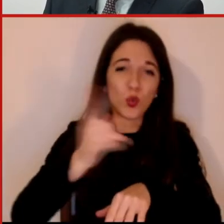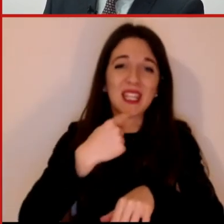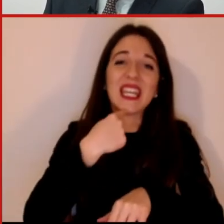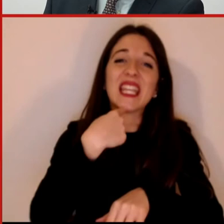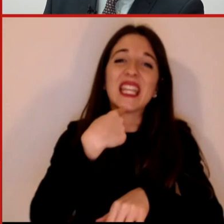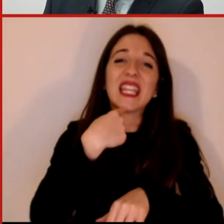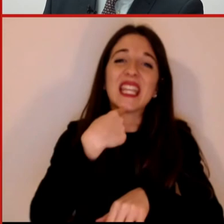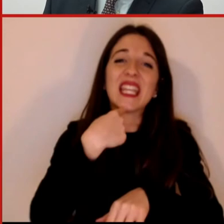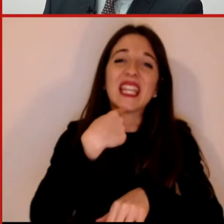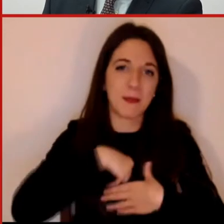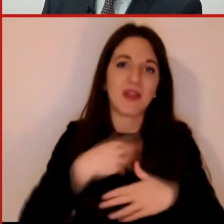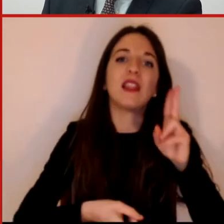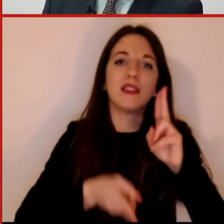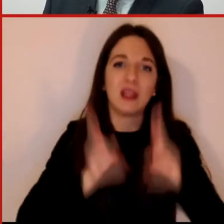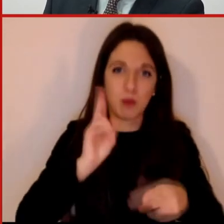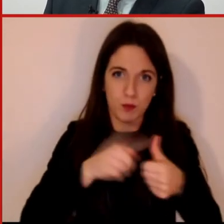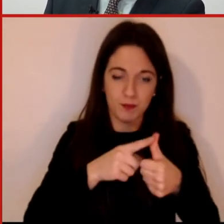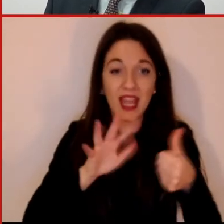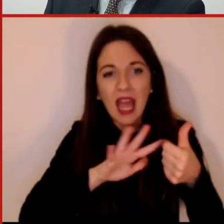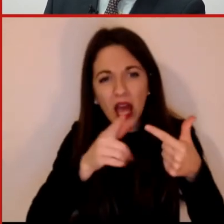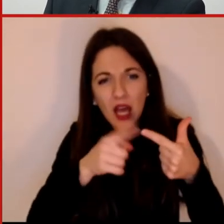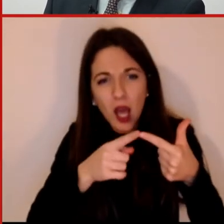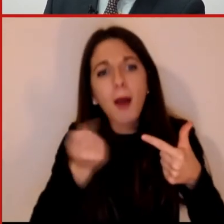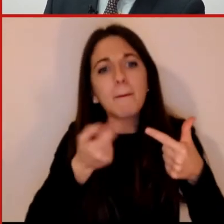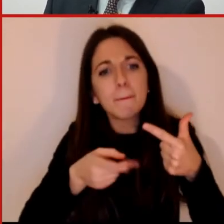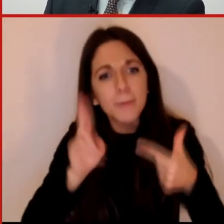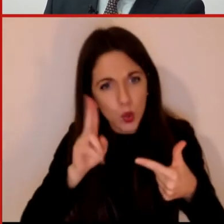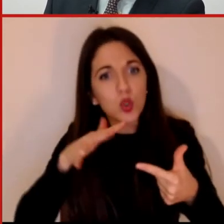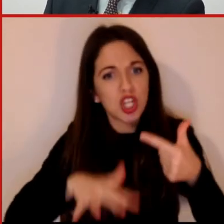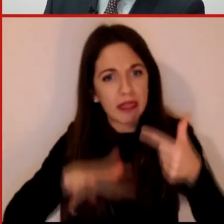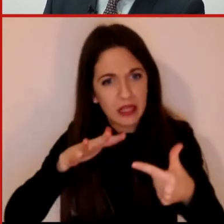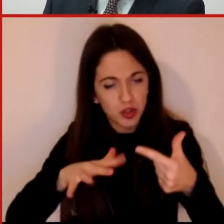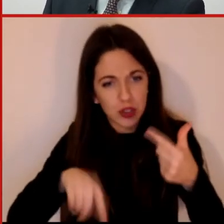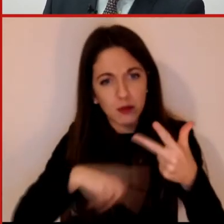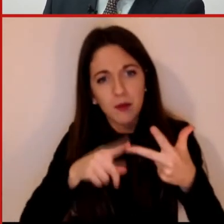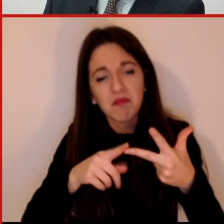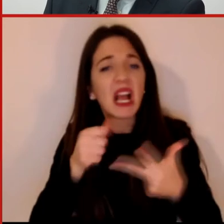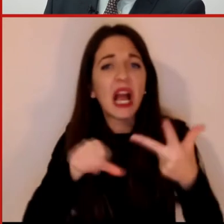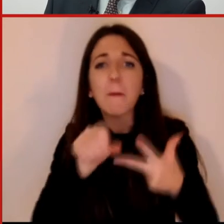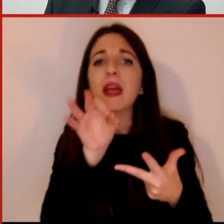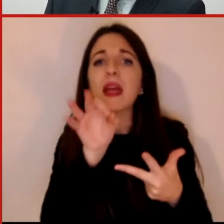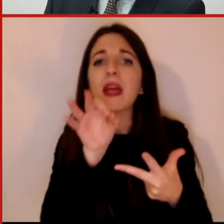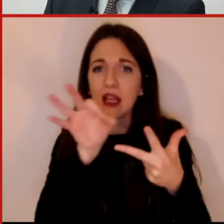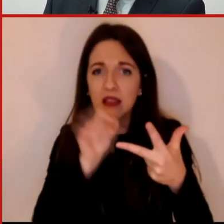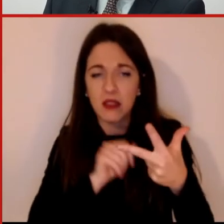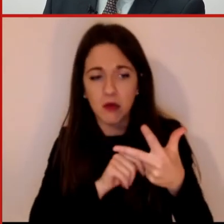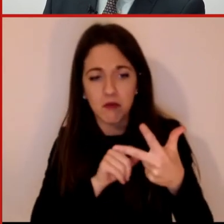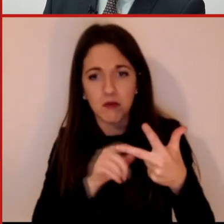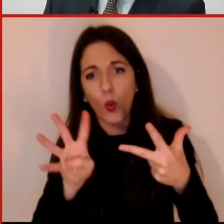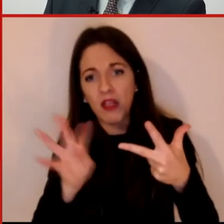% più scetticismo, 4% non è cambiato nulla. Quindi diciamo